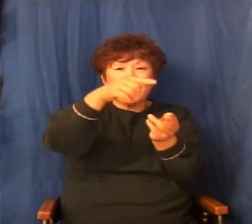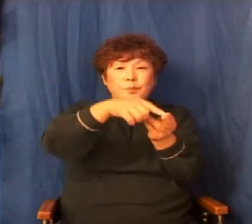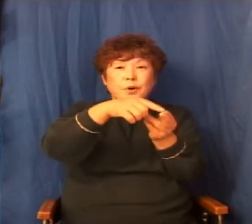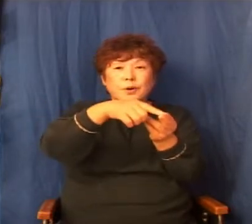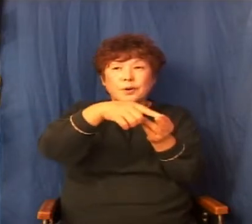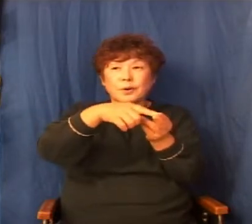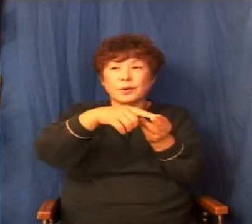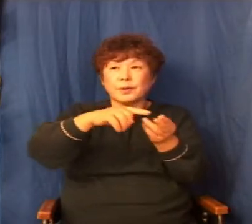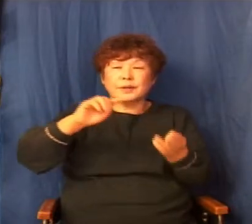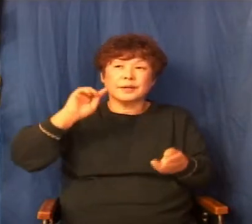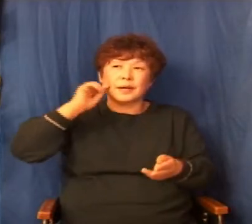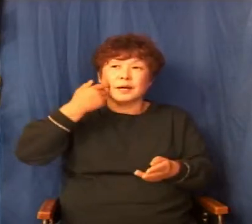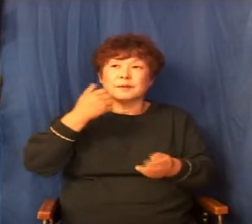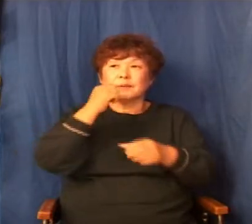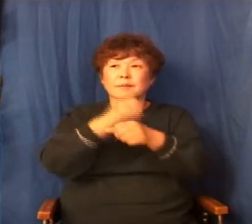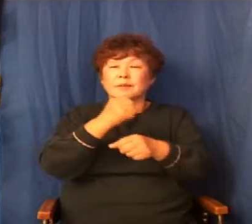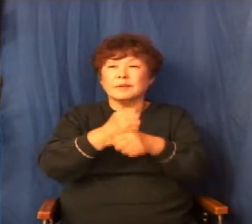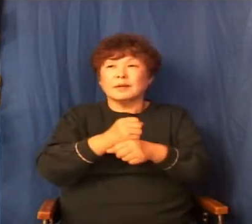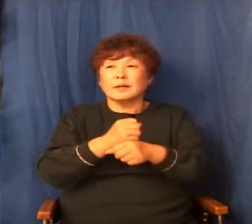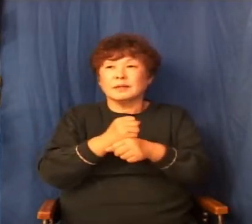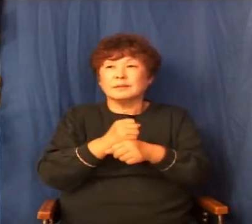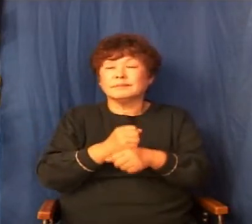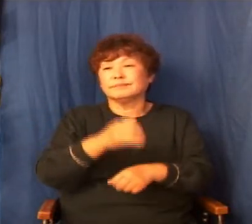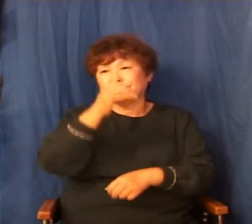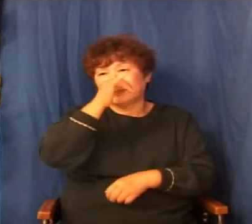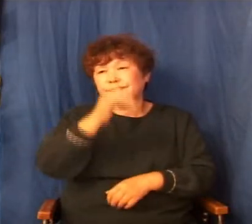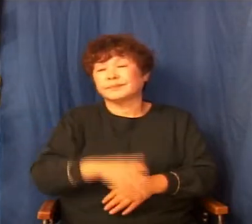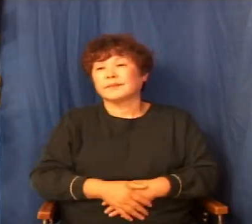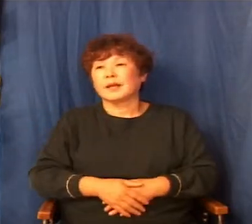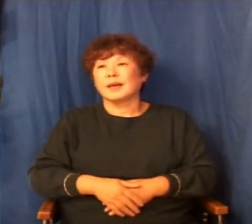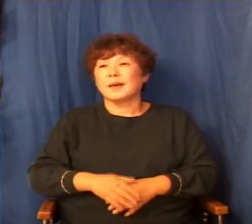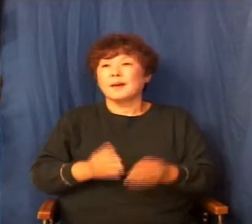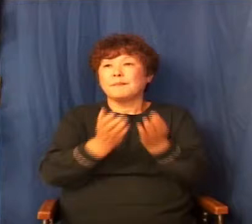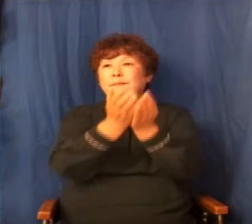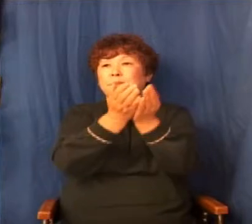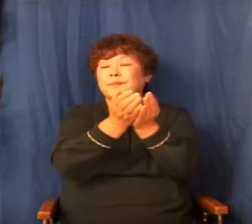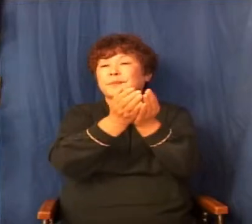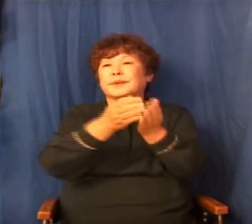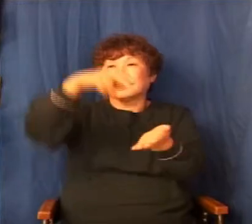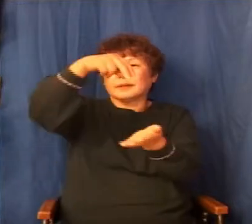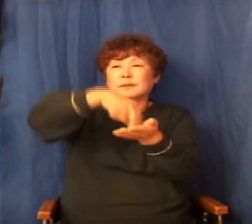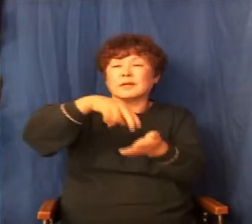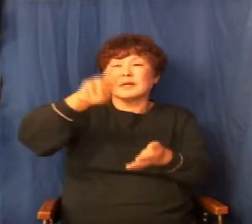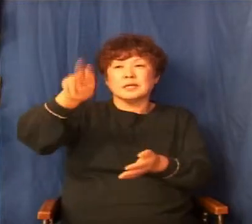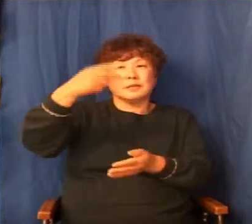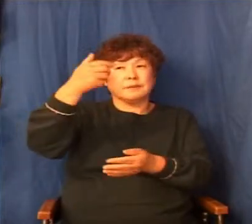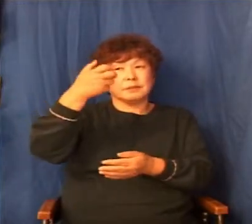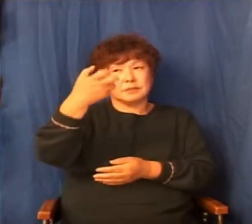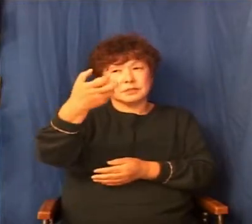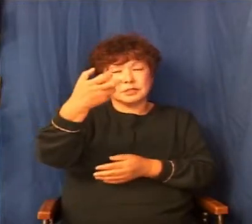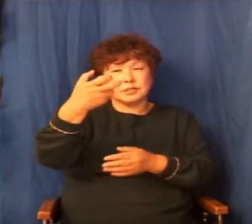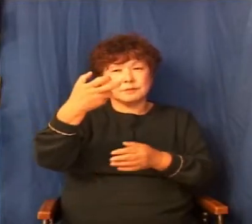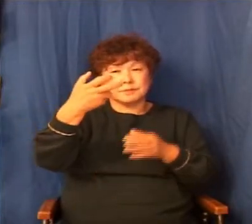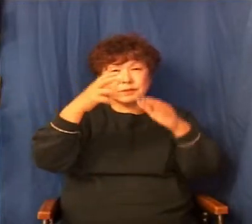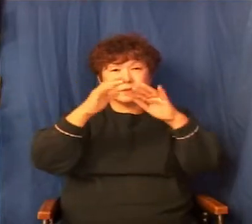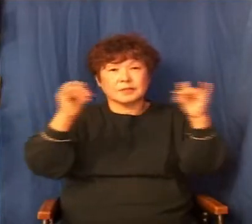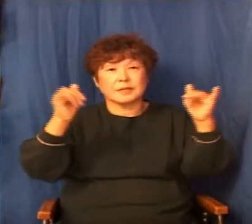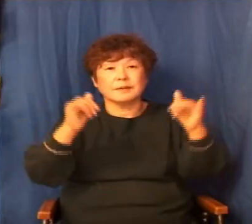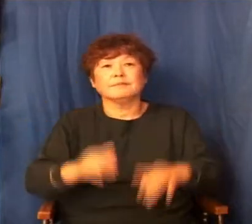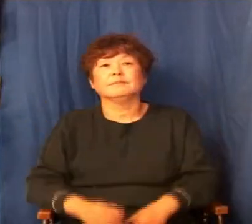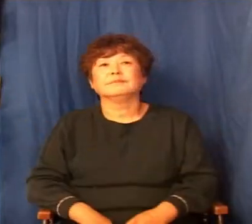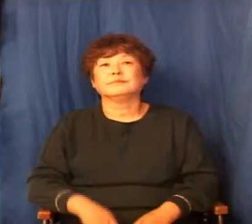276명입니다 276명 작은 인원이 아니죠 그러니까 배가 상당히 컸던 거예요